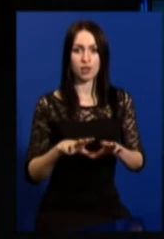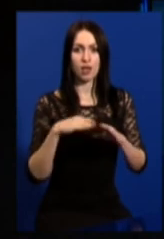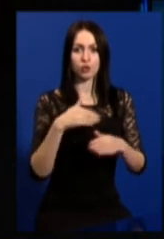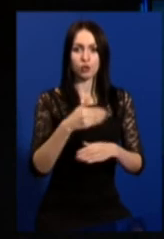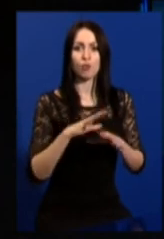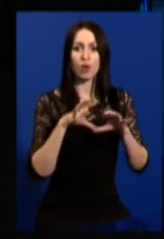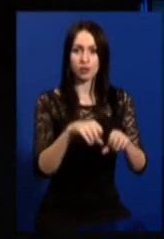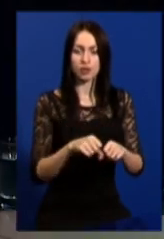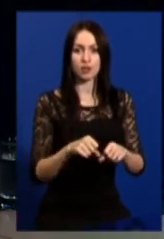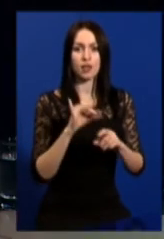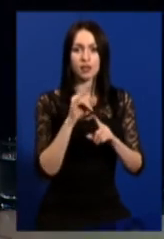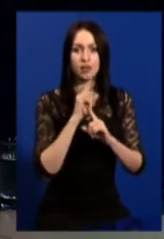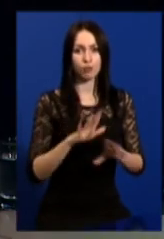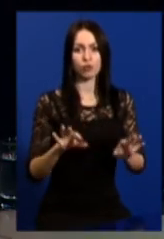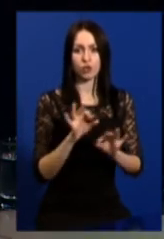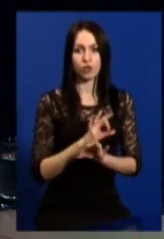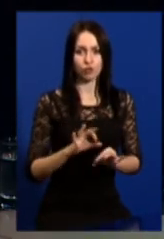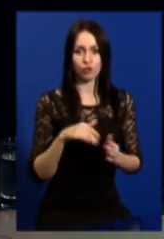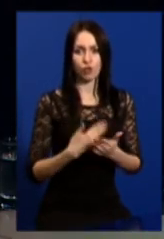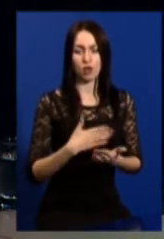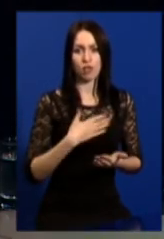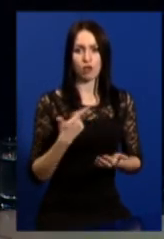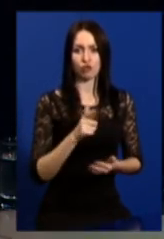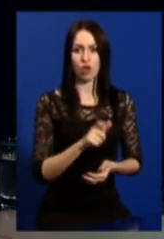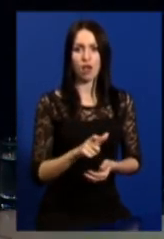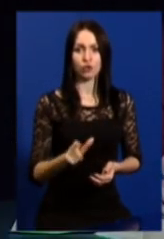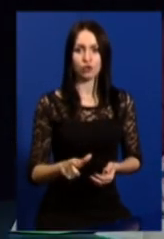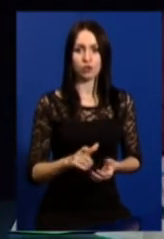інтервенції, обмежень ніяких для наших громадян не буде.